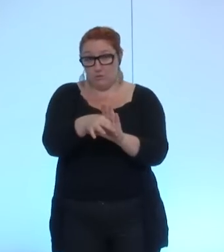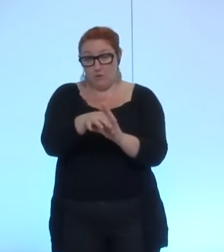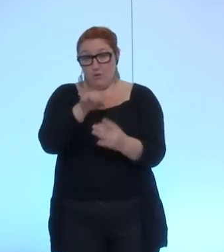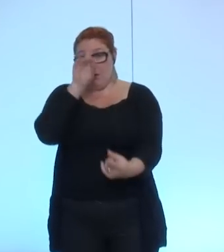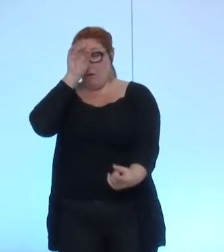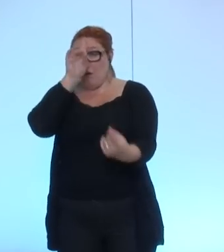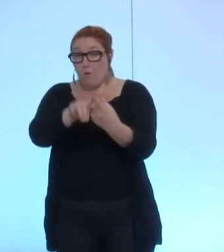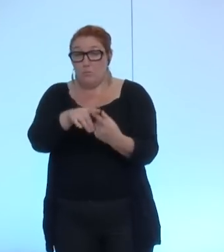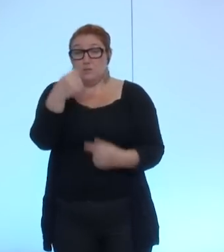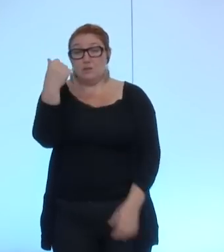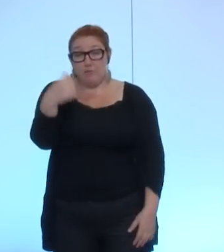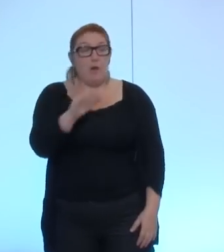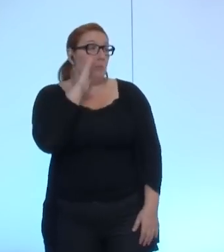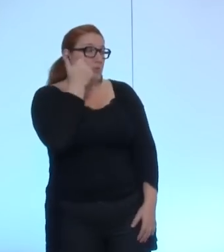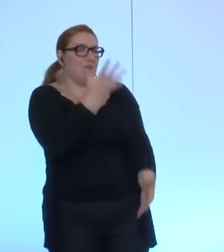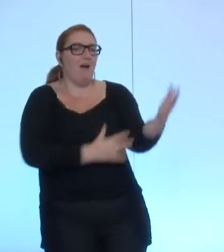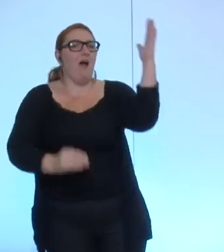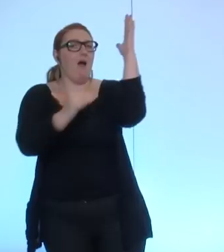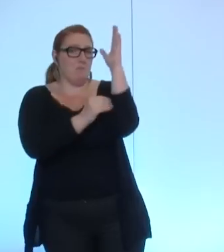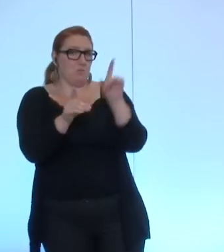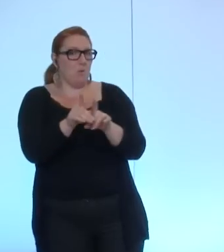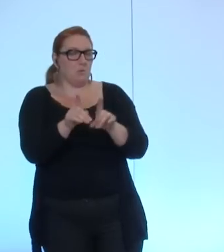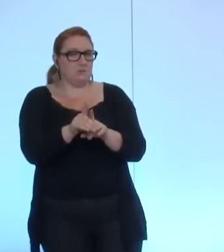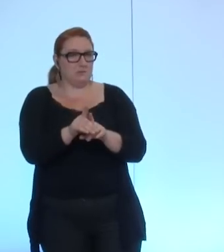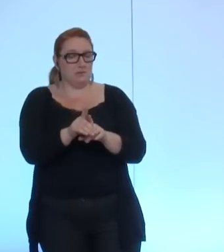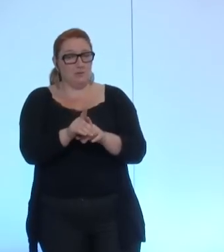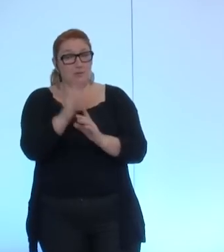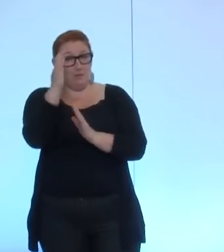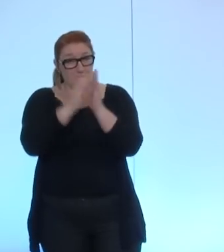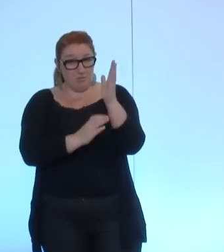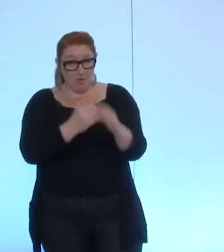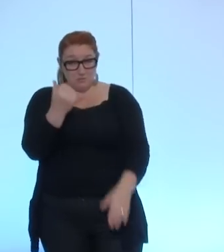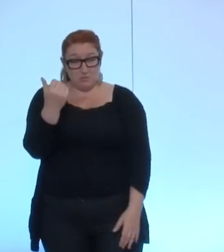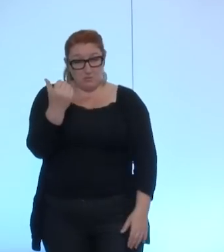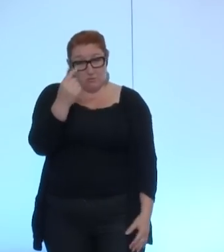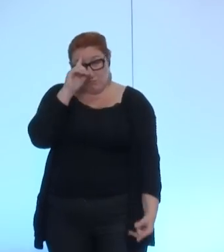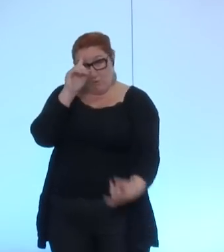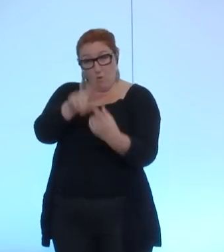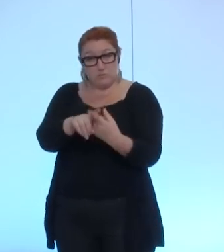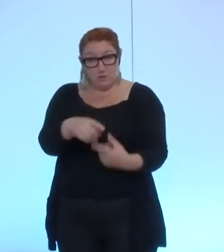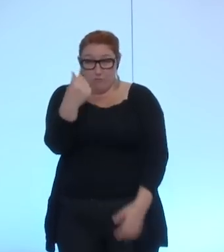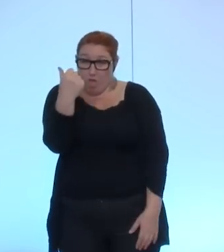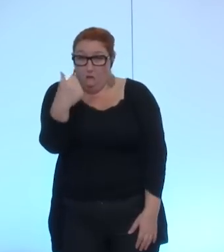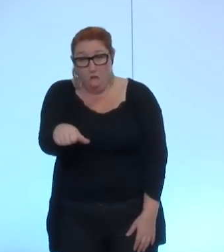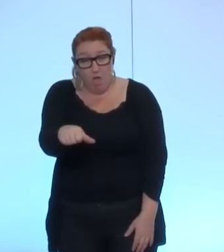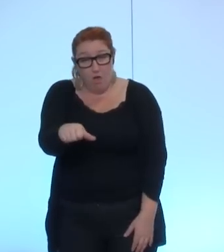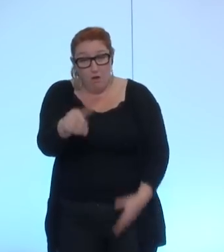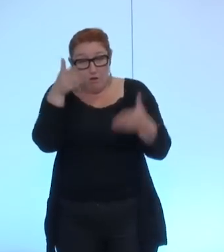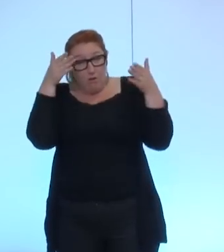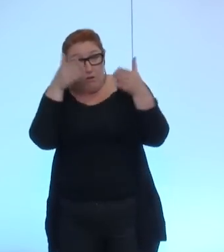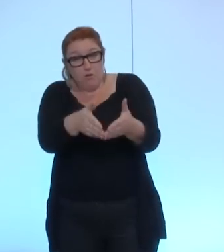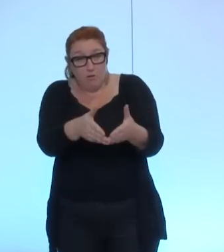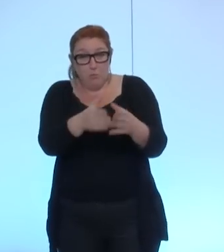sens aussi de nos amendements a seulement pour objet exclusivement pour objet d'aider la